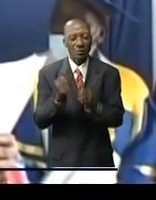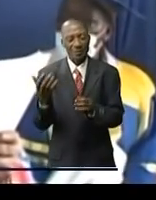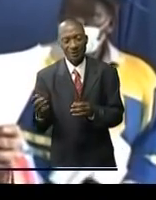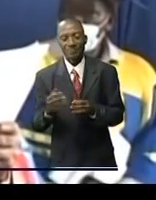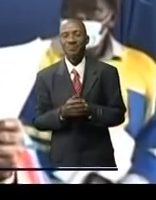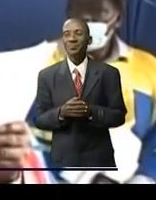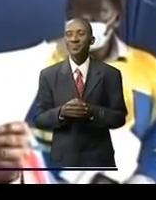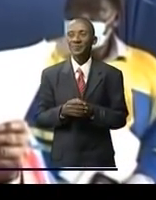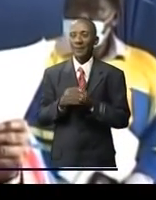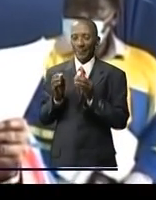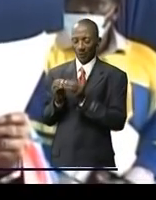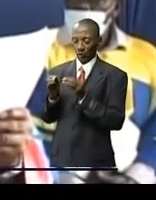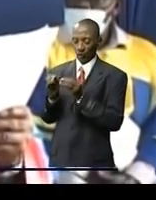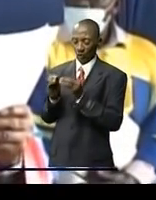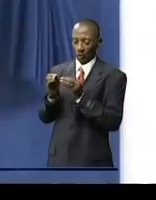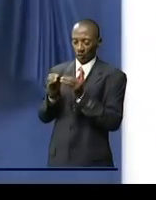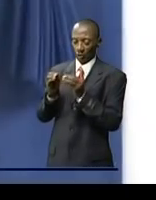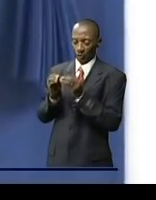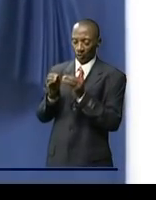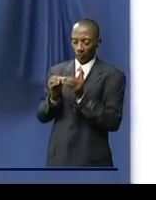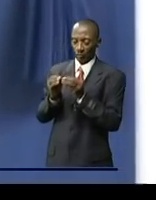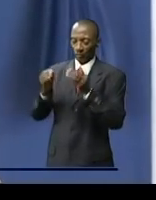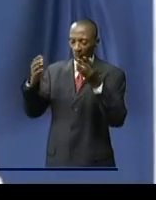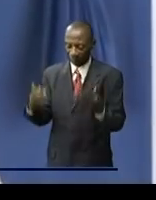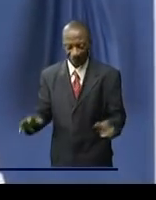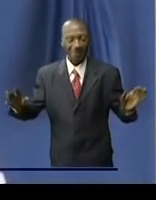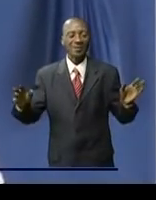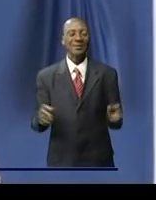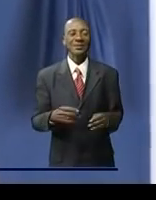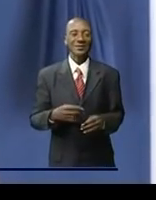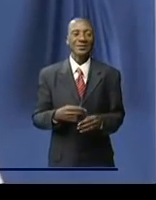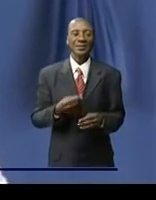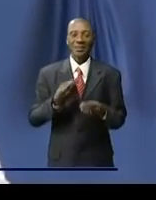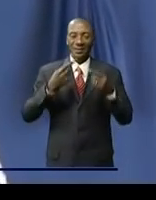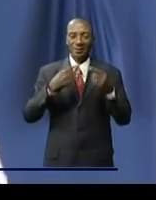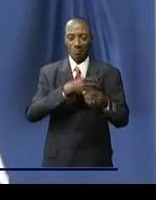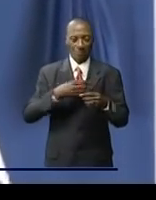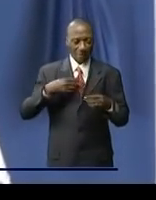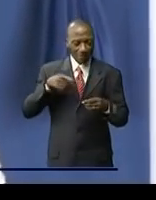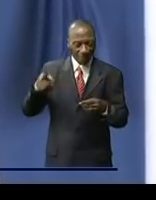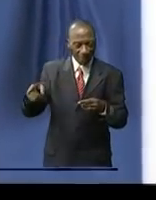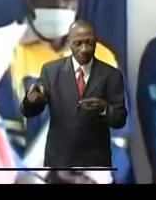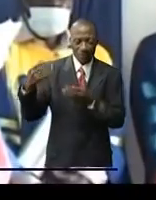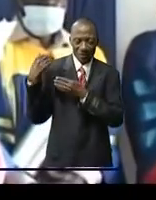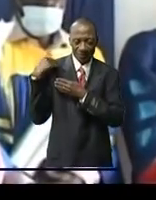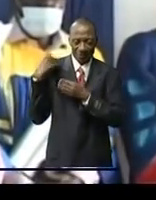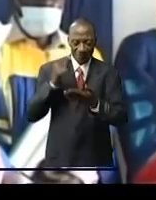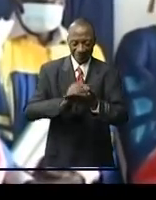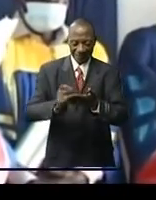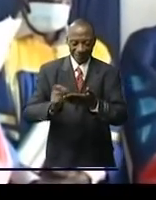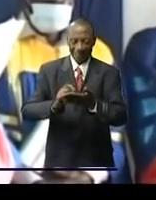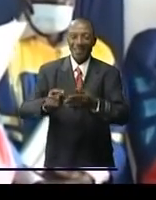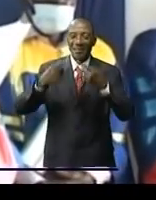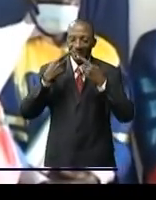jurys a déclaré recevable la thèse de madame le chef de travaux Nwema Nkakiam Beni Georgette qui a réussi sur l